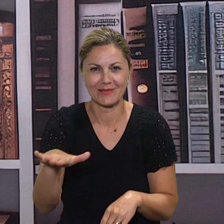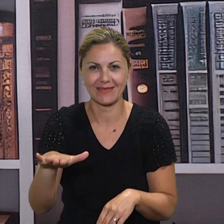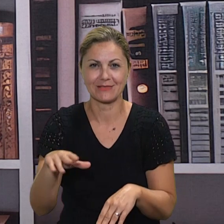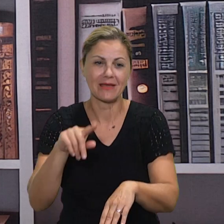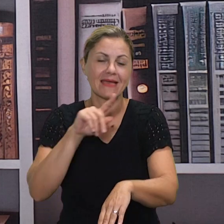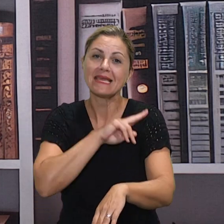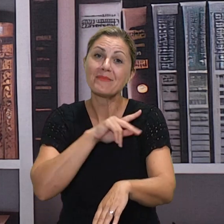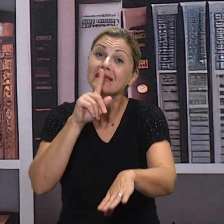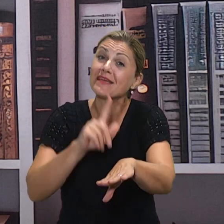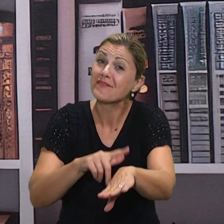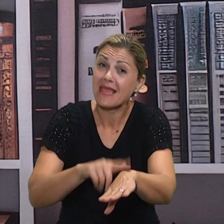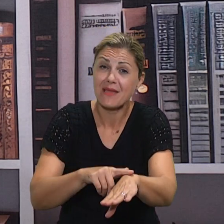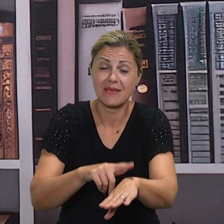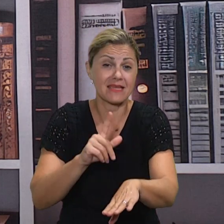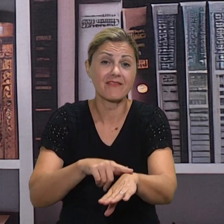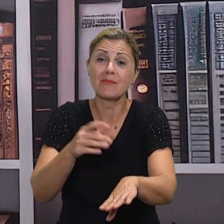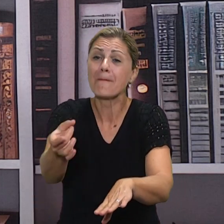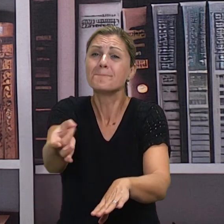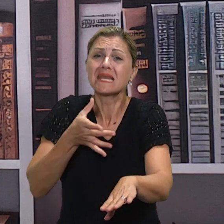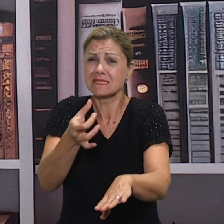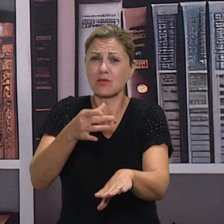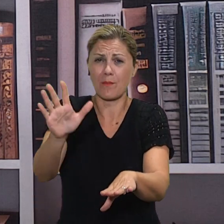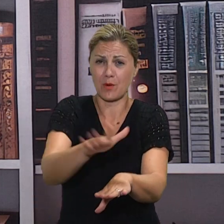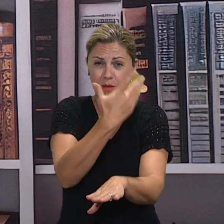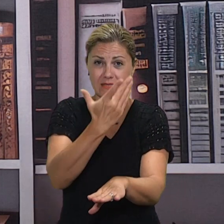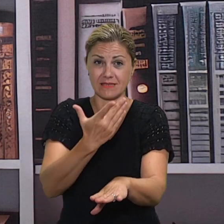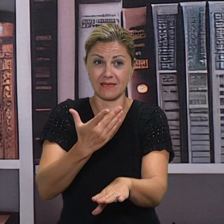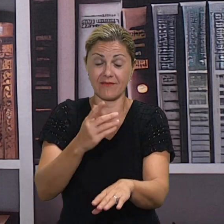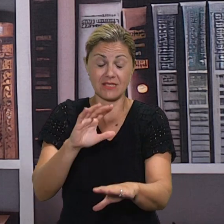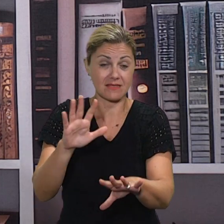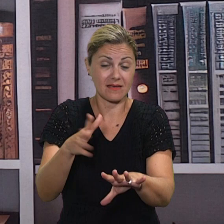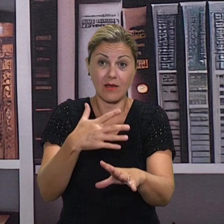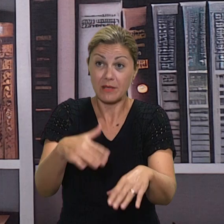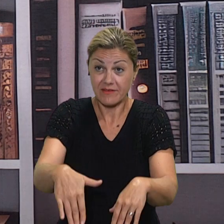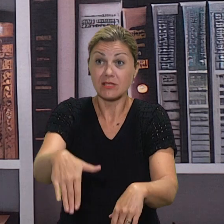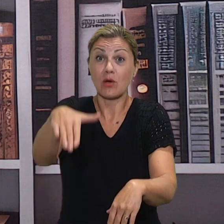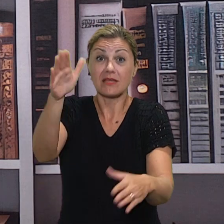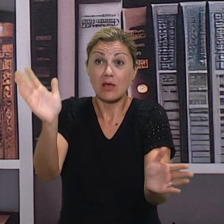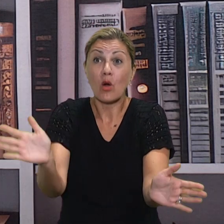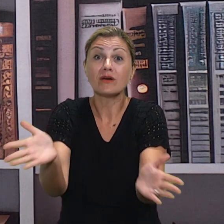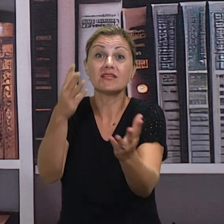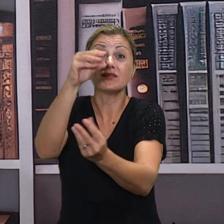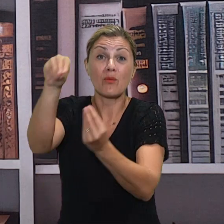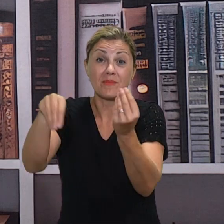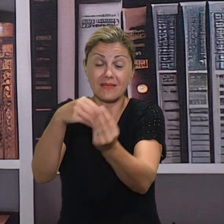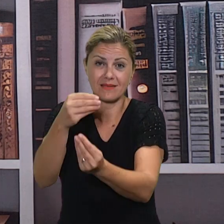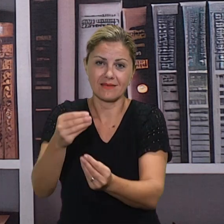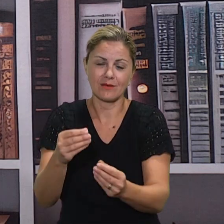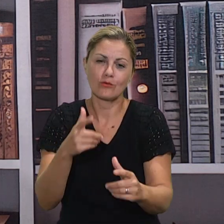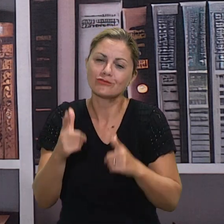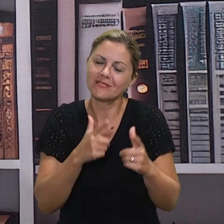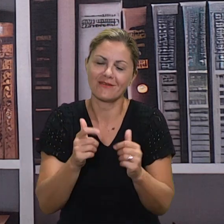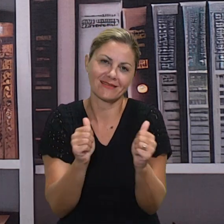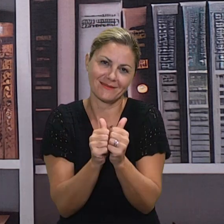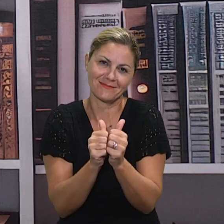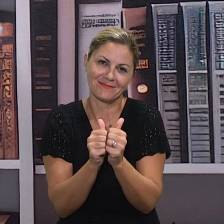imajte vremena za njih jer vrijeme tako brzo prolazi i nećete se ni okrenuti. Oni će već imati svoje obitelji. Zato uživajte u svakom